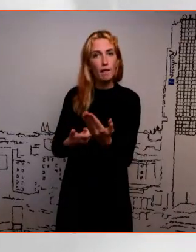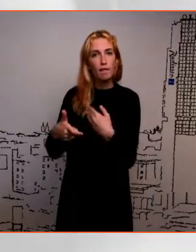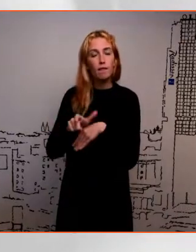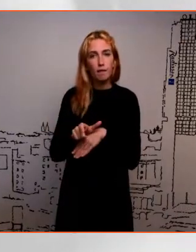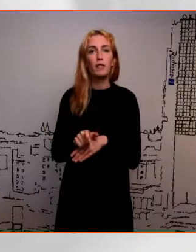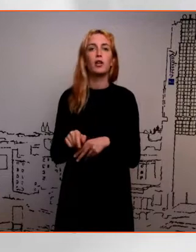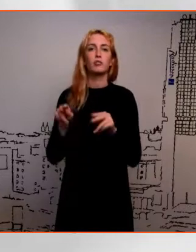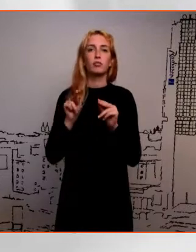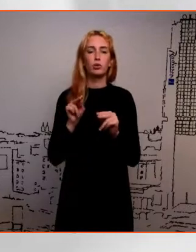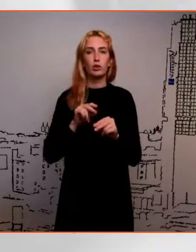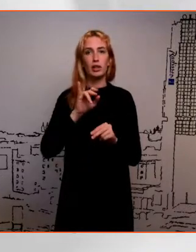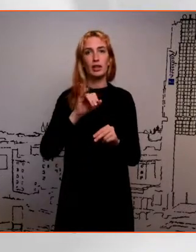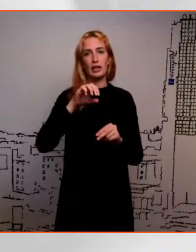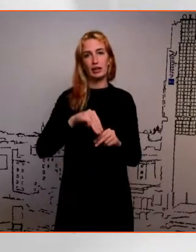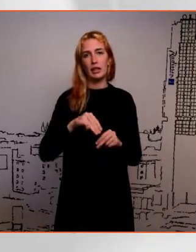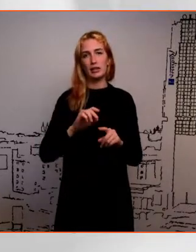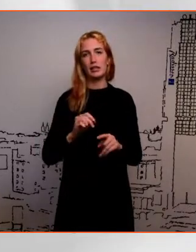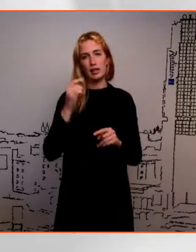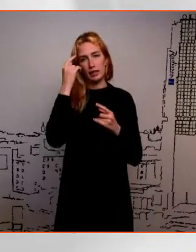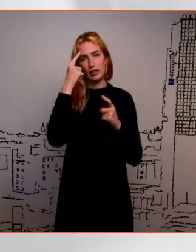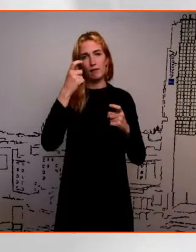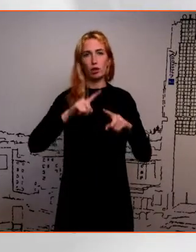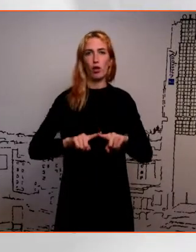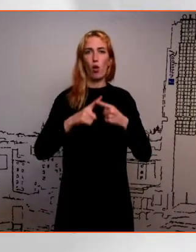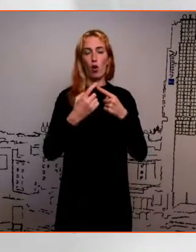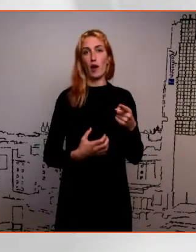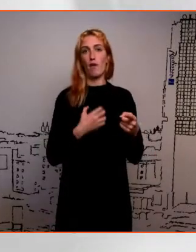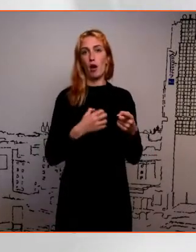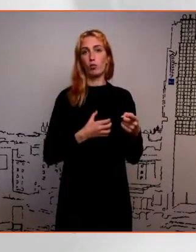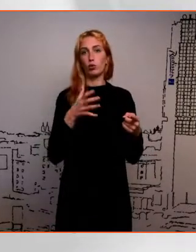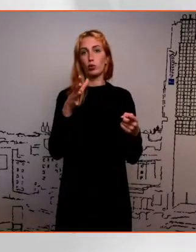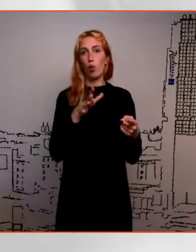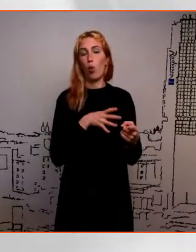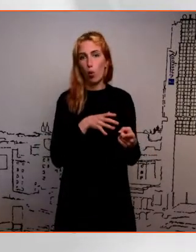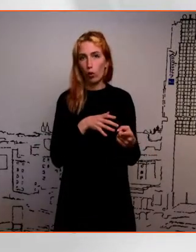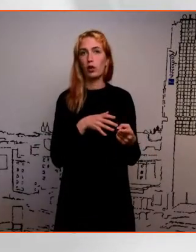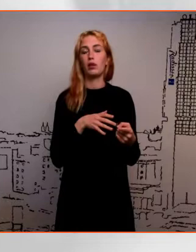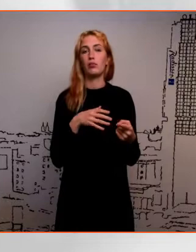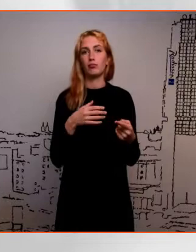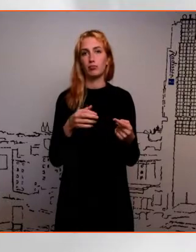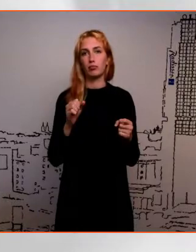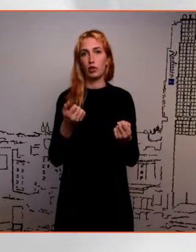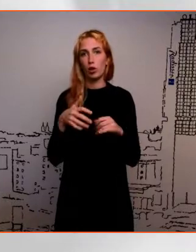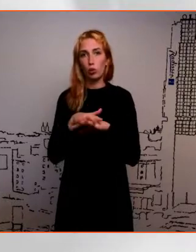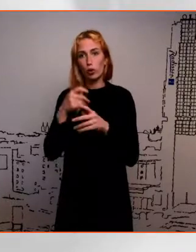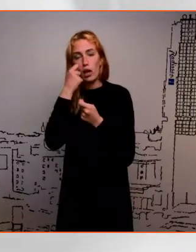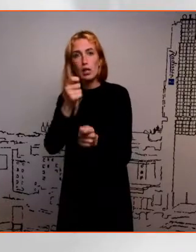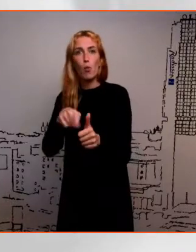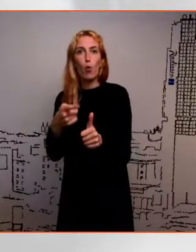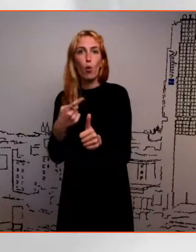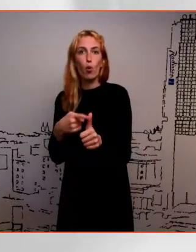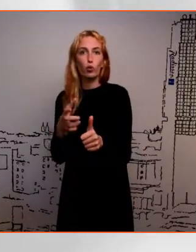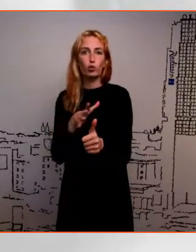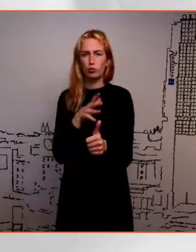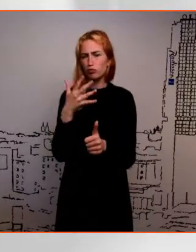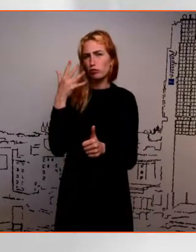üle, tohutu IT-vaimustus on mitu aastat inimestel peale seda, kui turg on näidanud ka suurt puudust, võibolla isegi viis